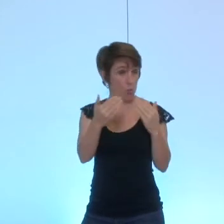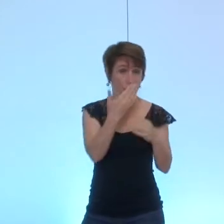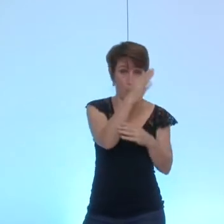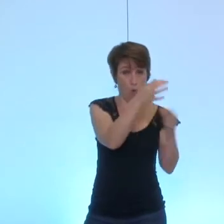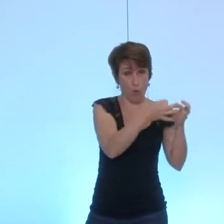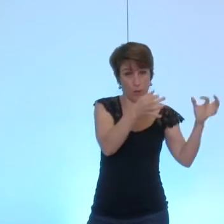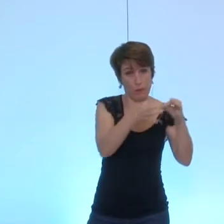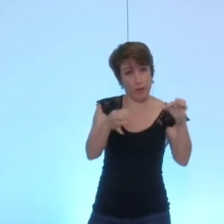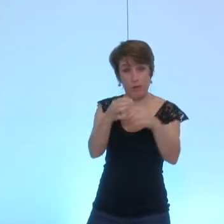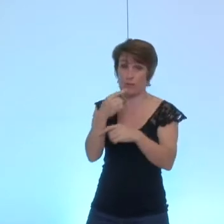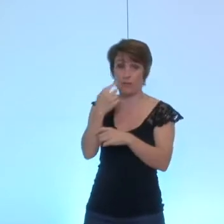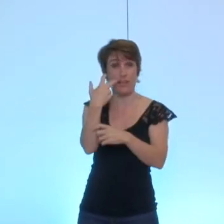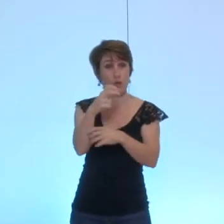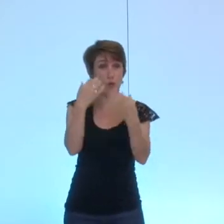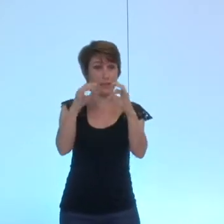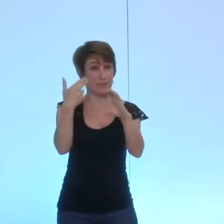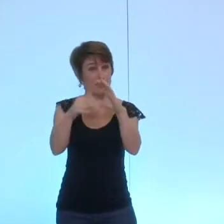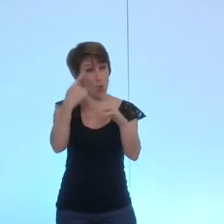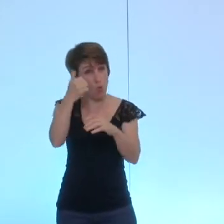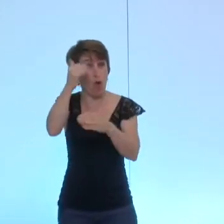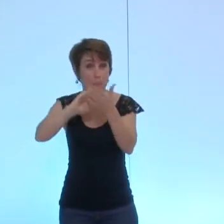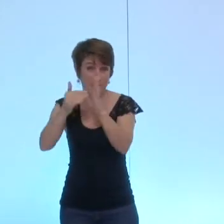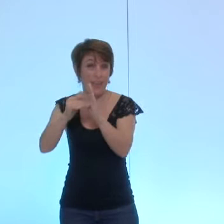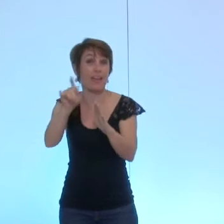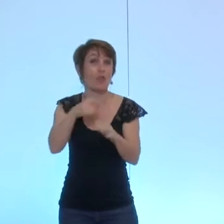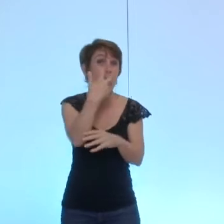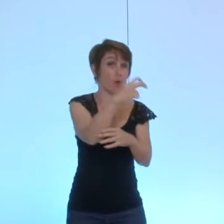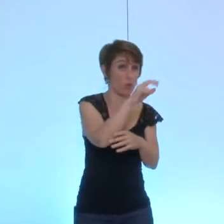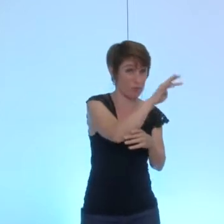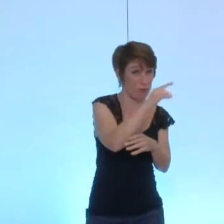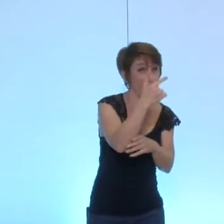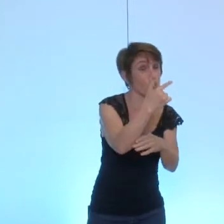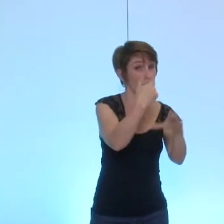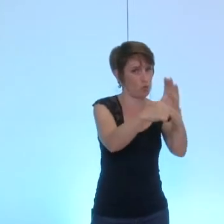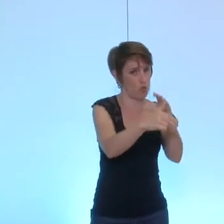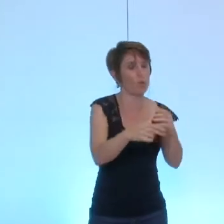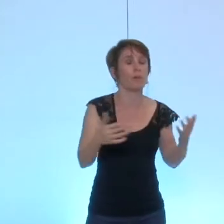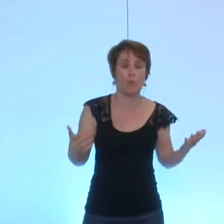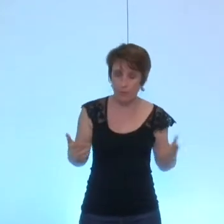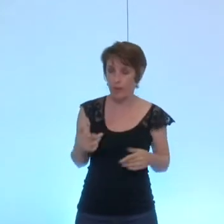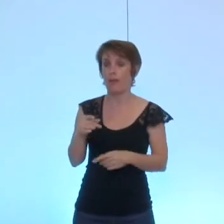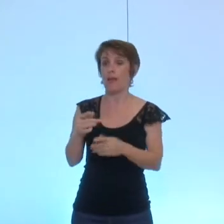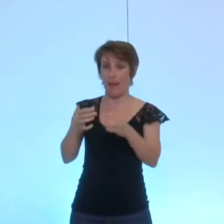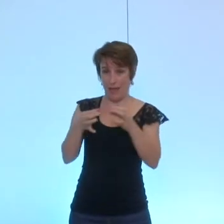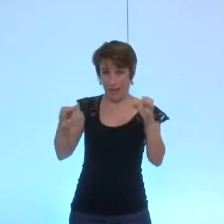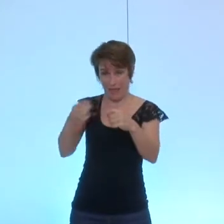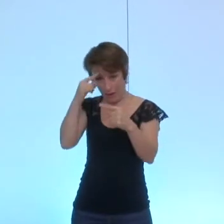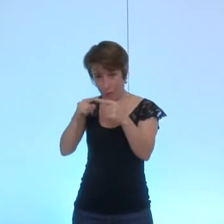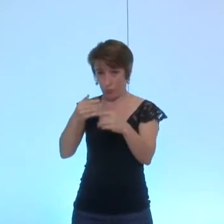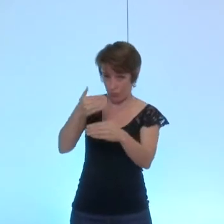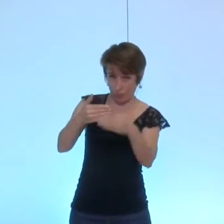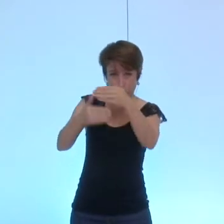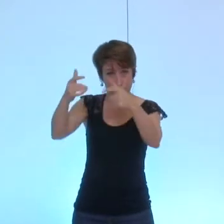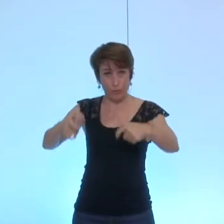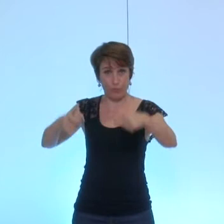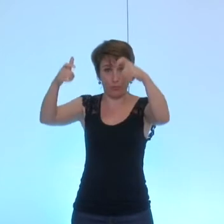342 c'est donc un tainement en vue de construction vous dites que c'est pour de l'habitat